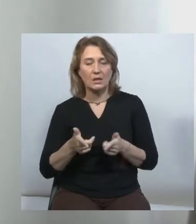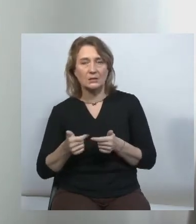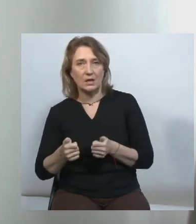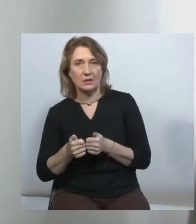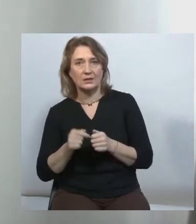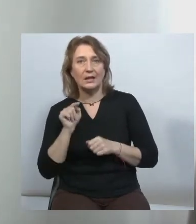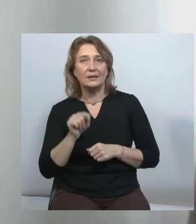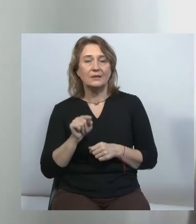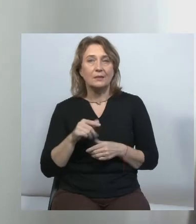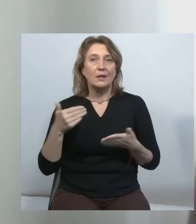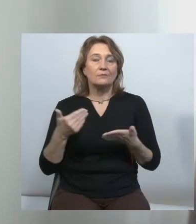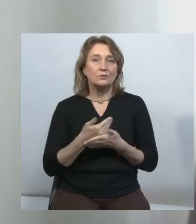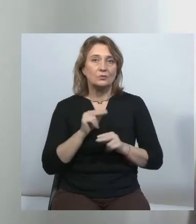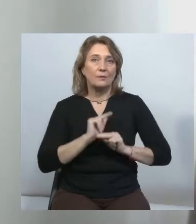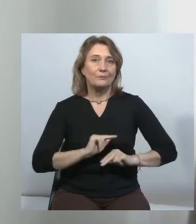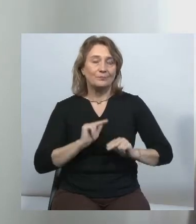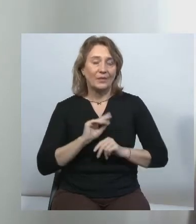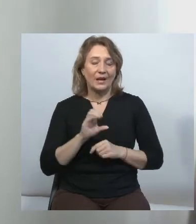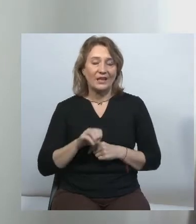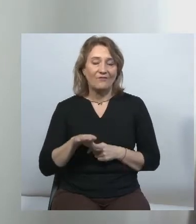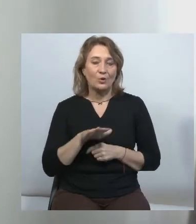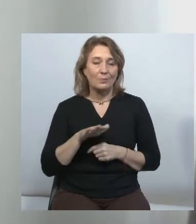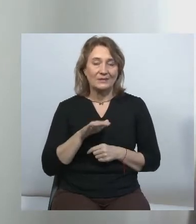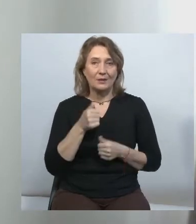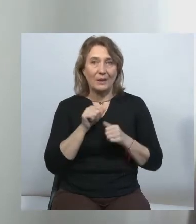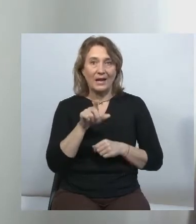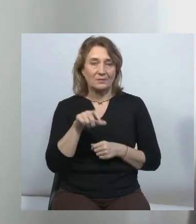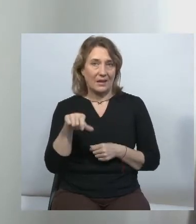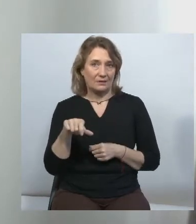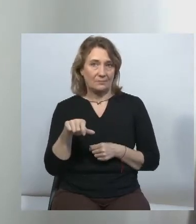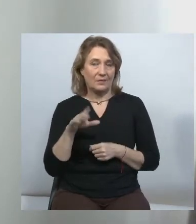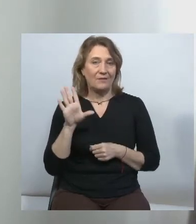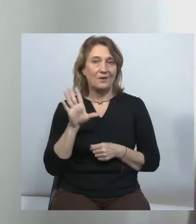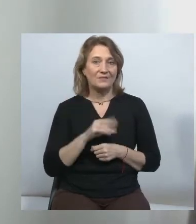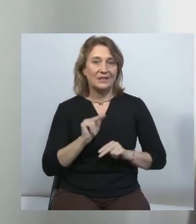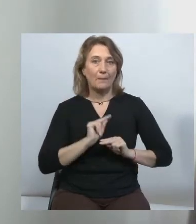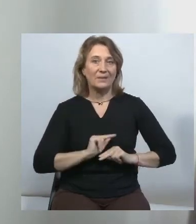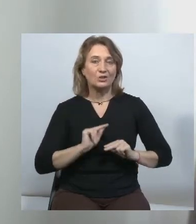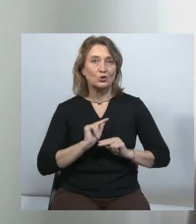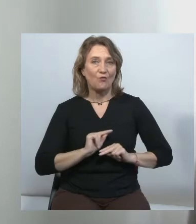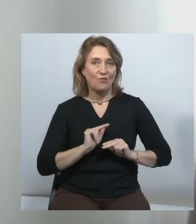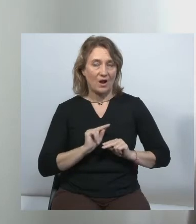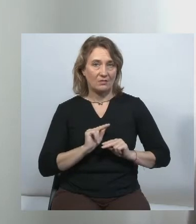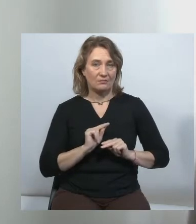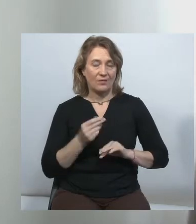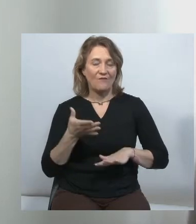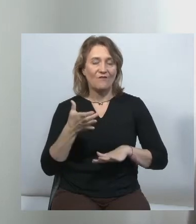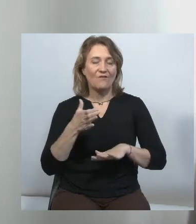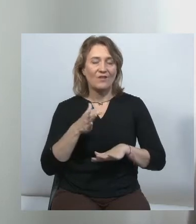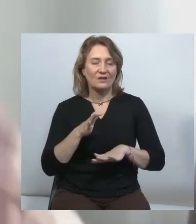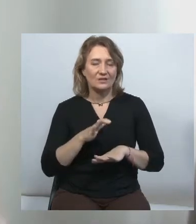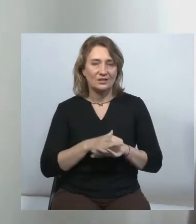В тісному співробітниці з європейськими експертами ми всі працювали над ним. Він фактично є